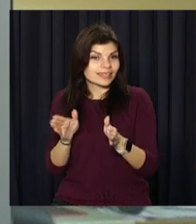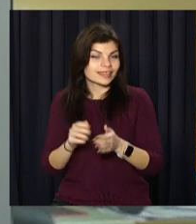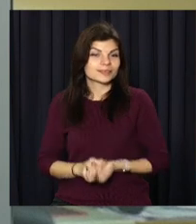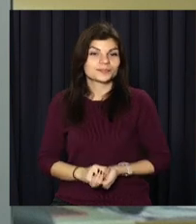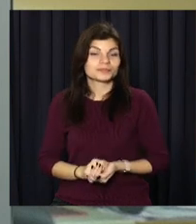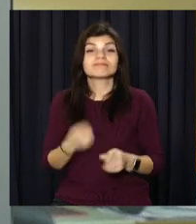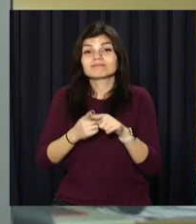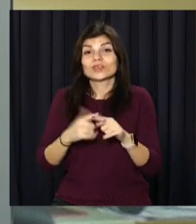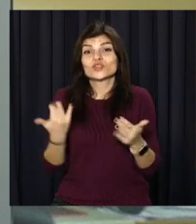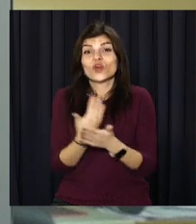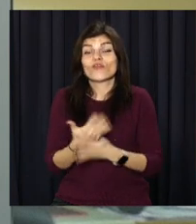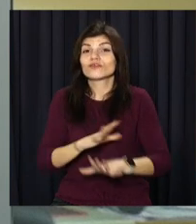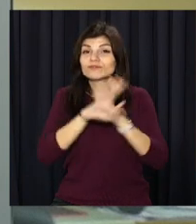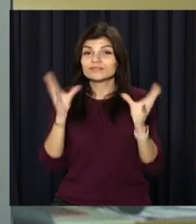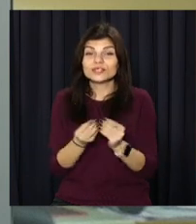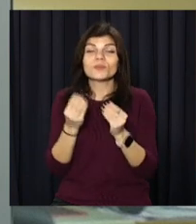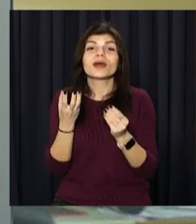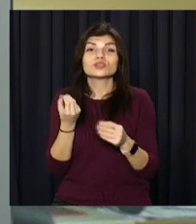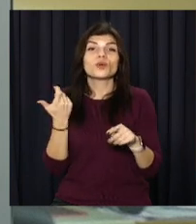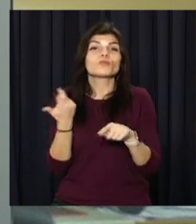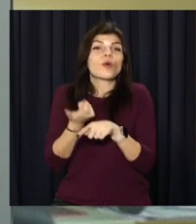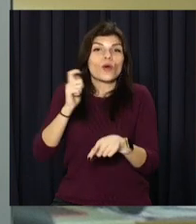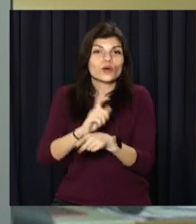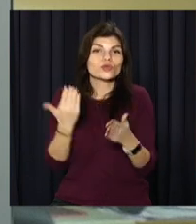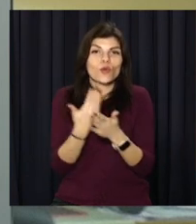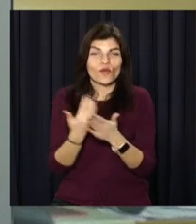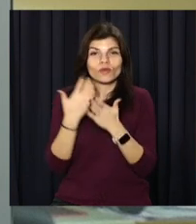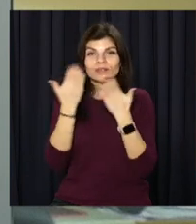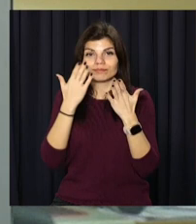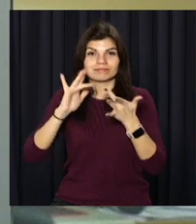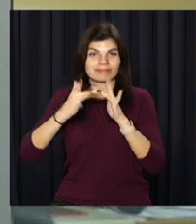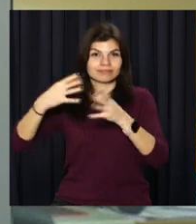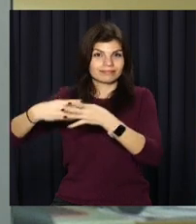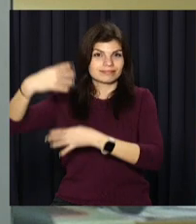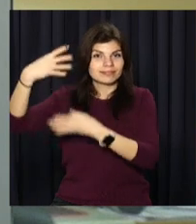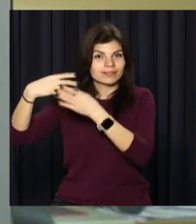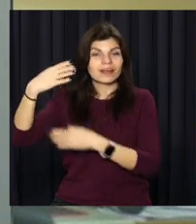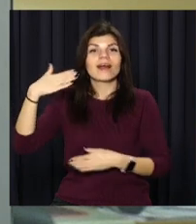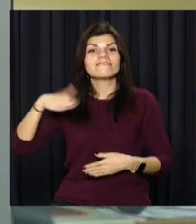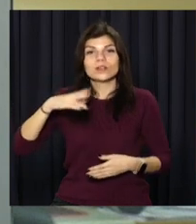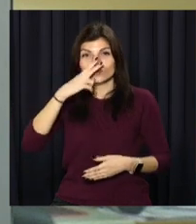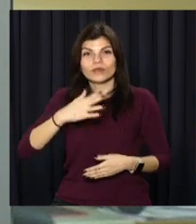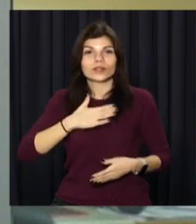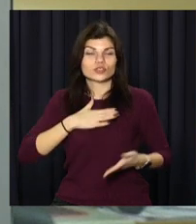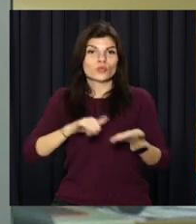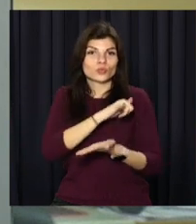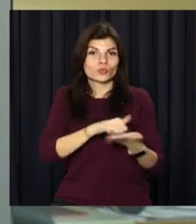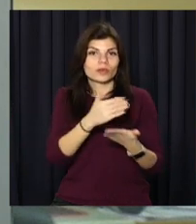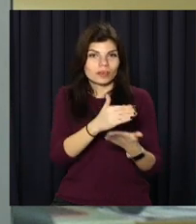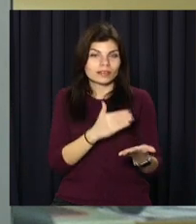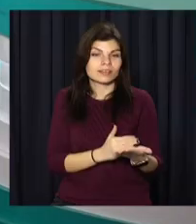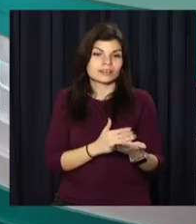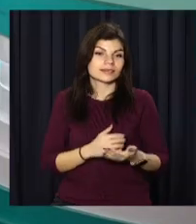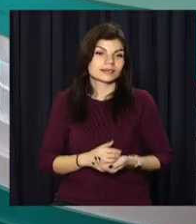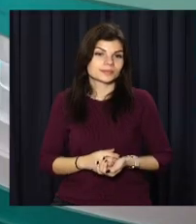На цьому в мене все. Ще більше новин на нашому сайті opentv.media. Сюжети переглядайте на нашому ютуб